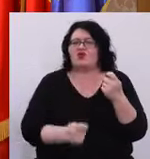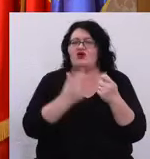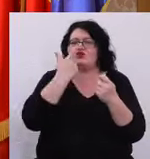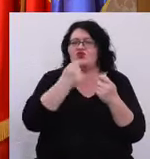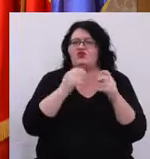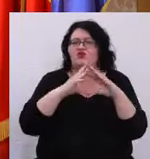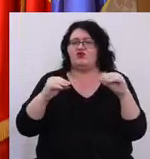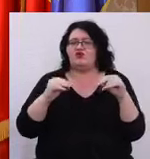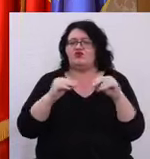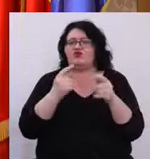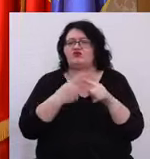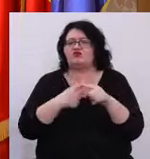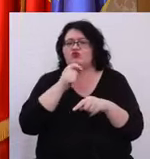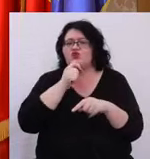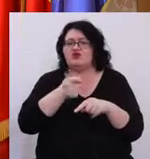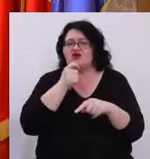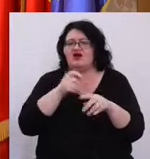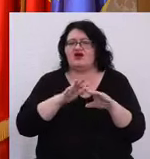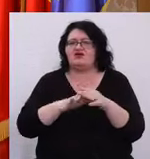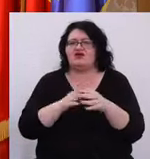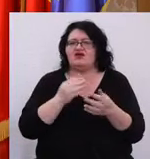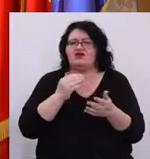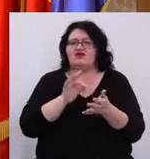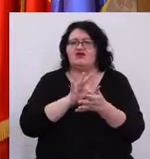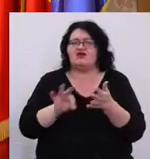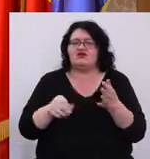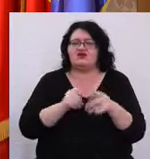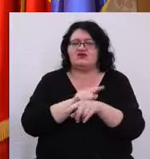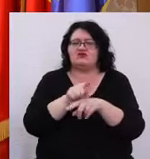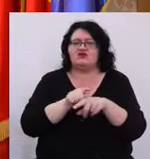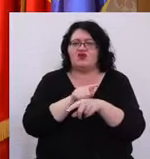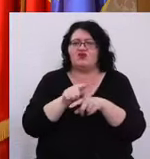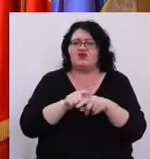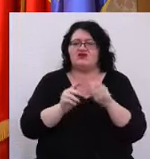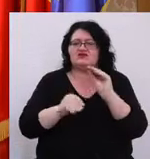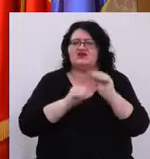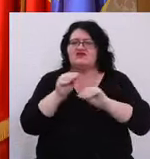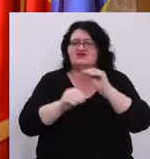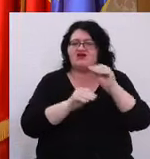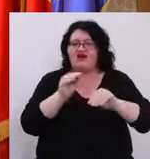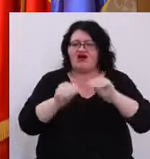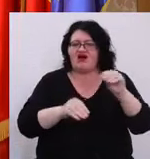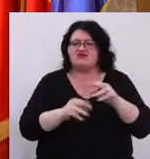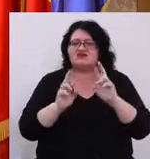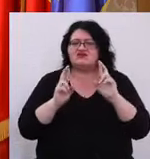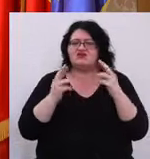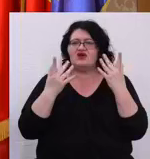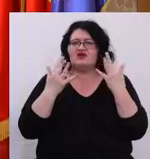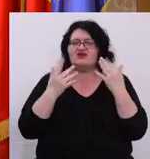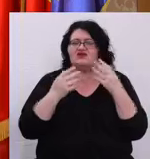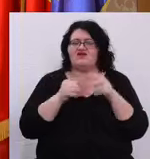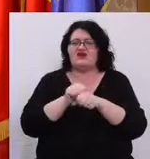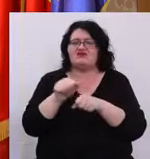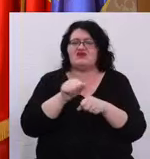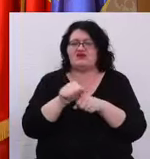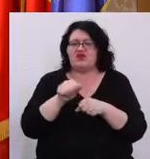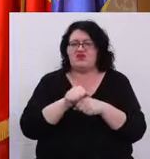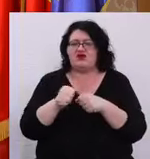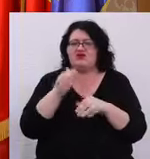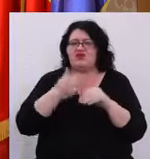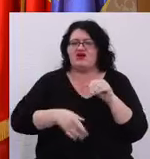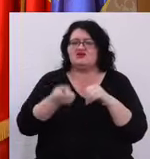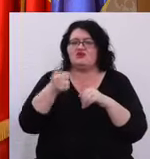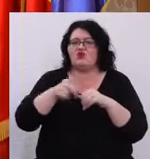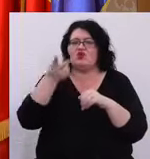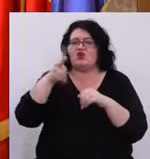operațional de infrastructură mare. Ele sunt în momentul de față în curs de instalare, sper în câteva săptămâni, maxim